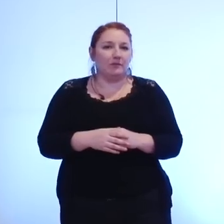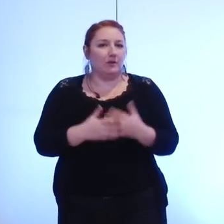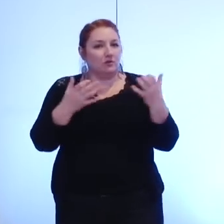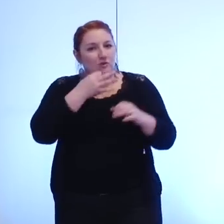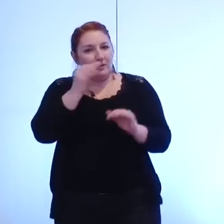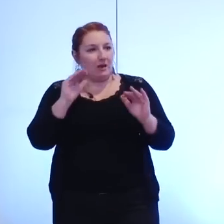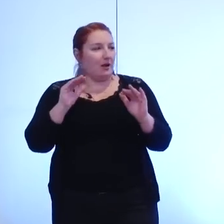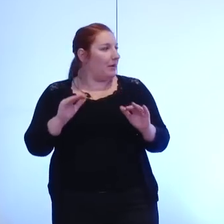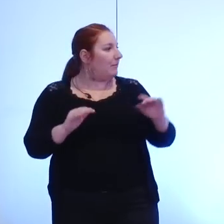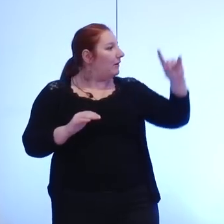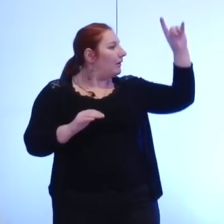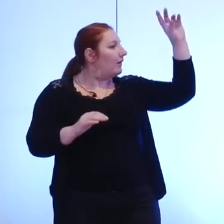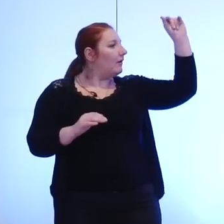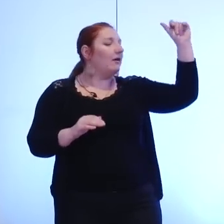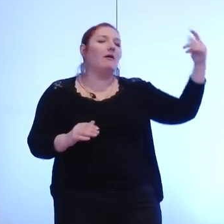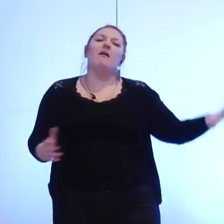quelques éléments sur